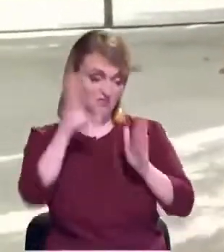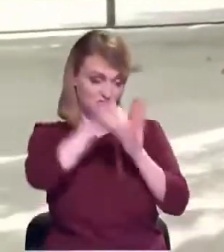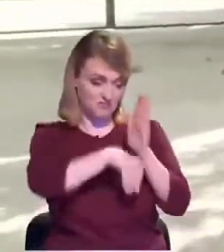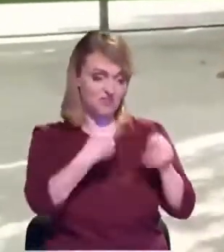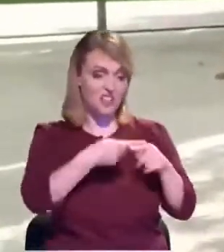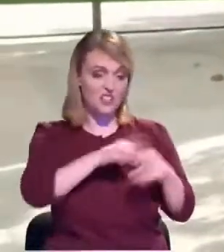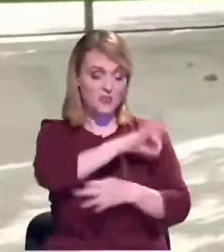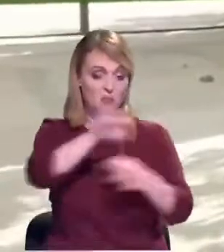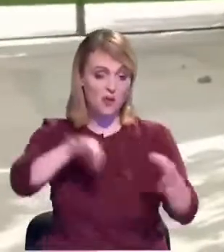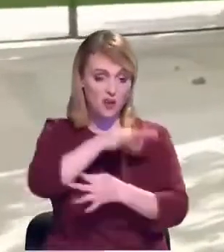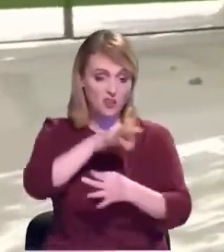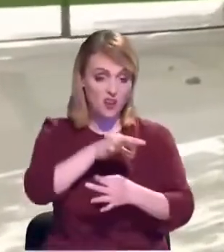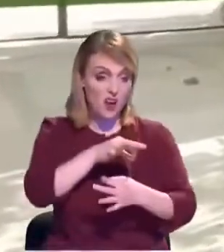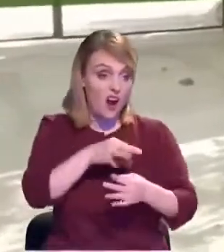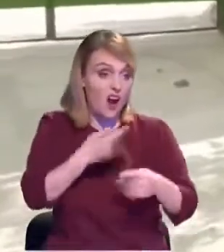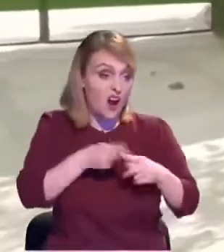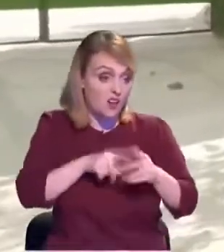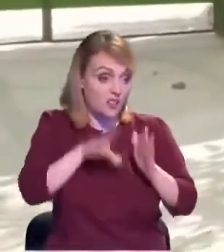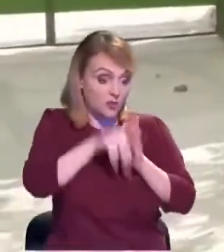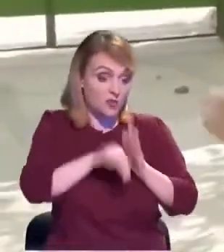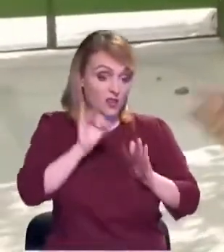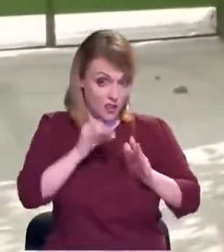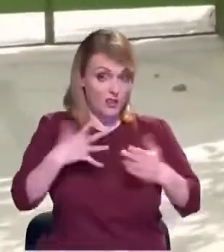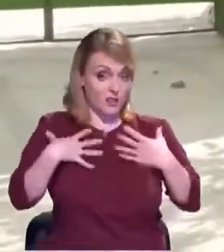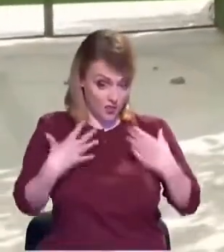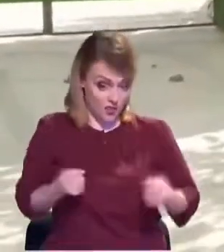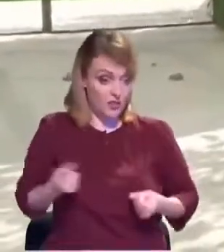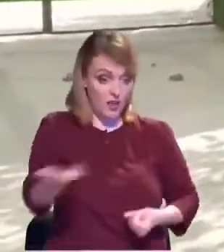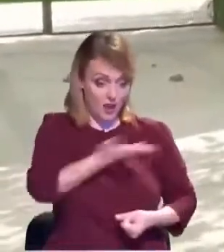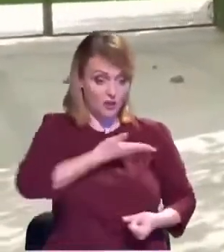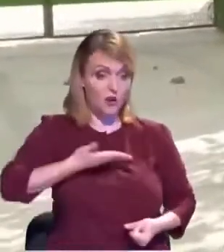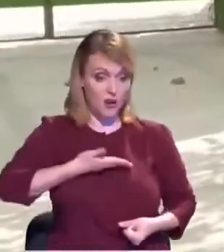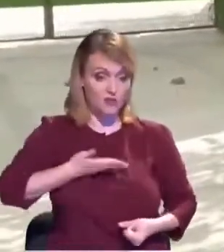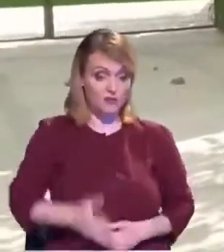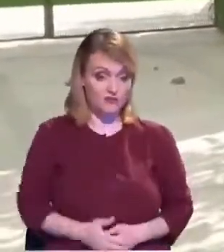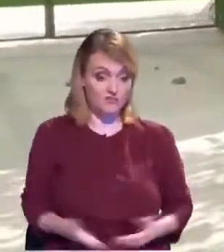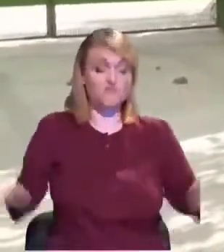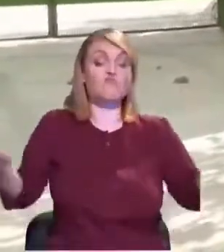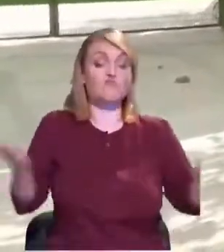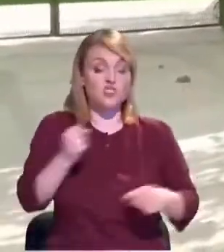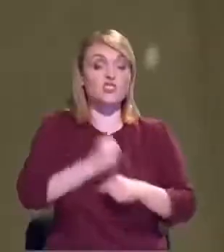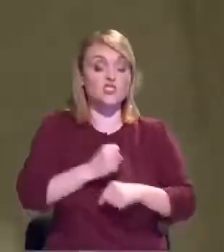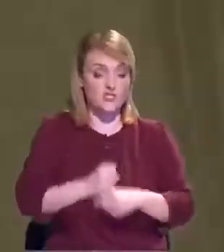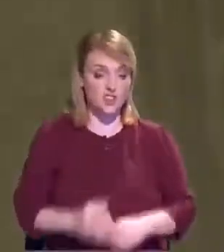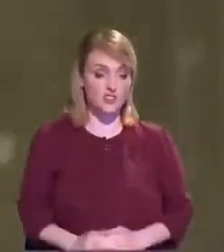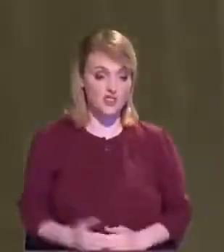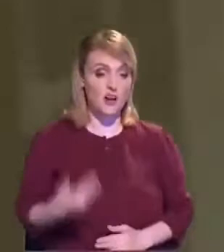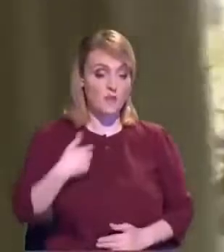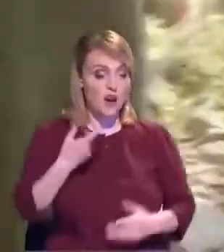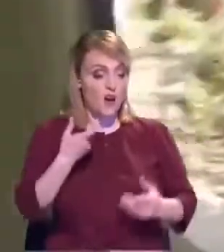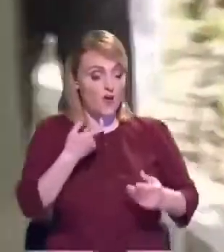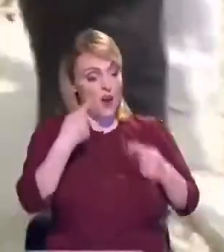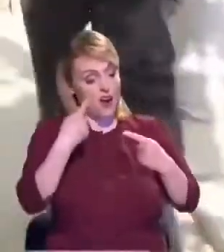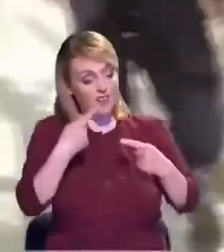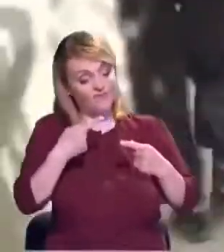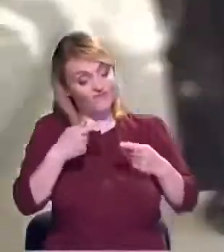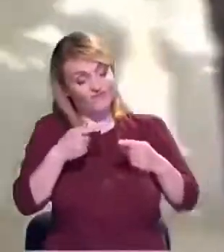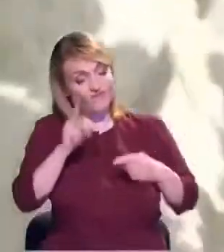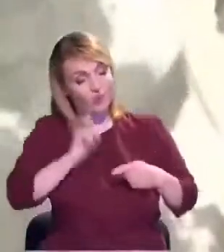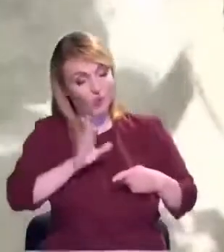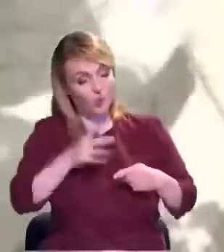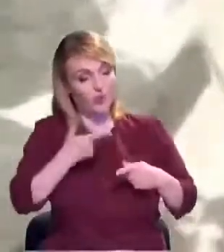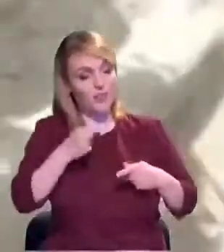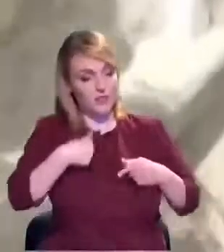și sănătatea a noastră și... Și spație. Un bazinel,